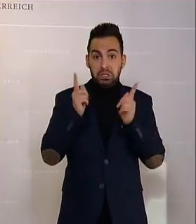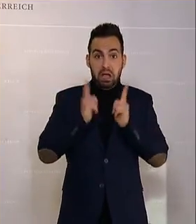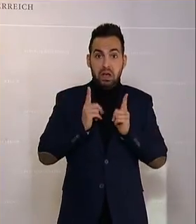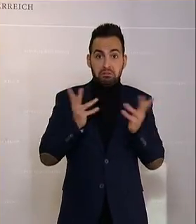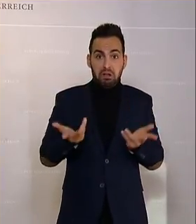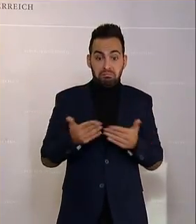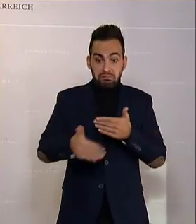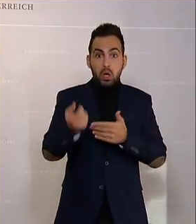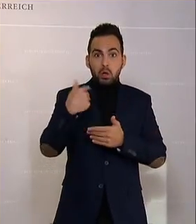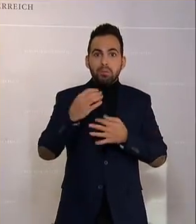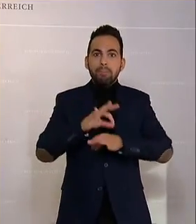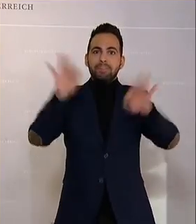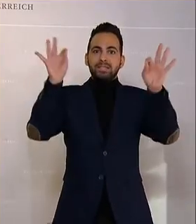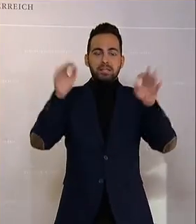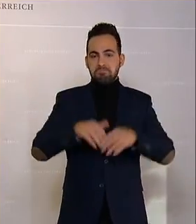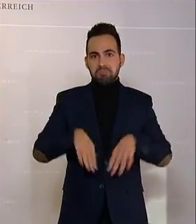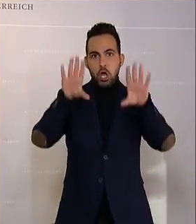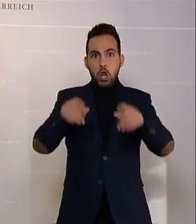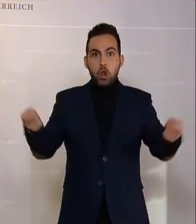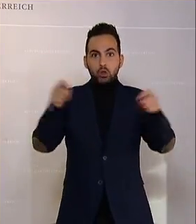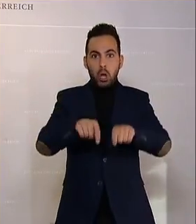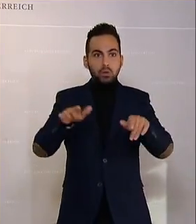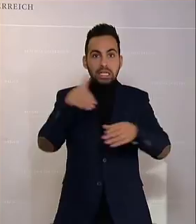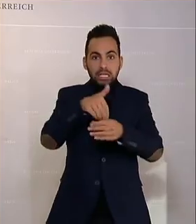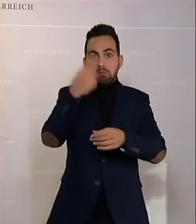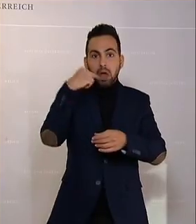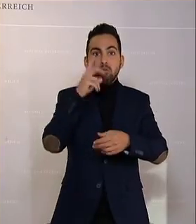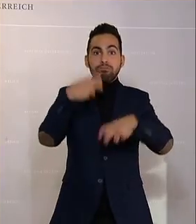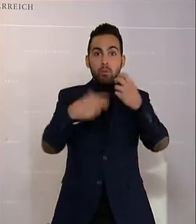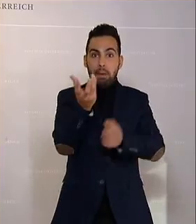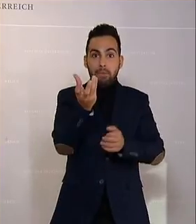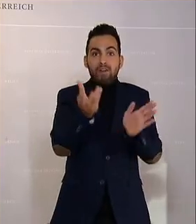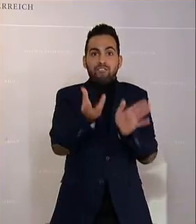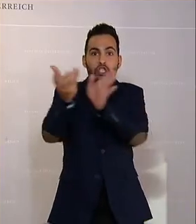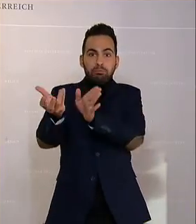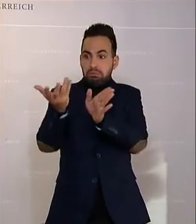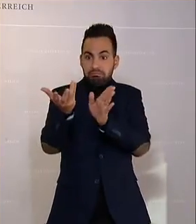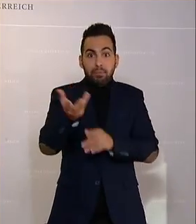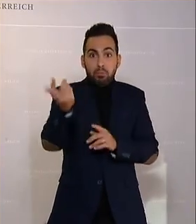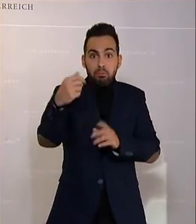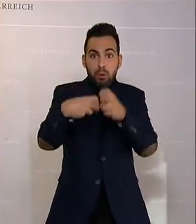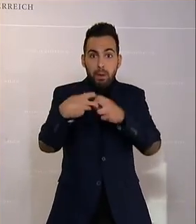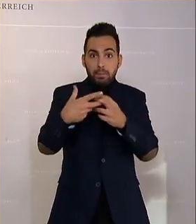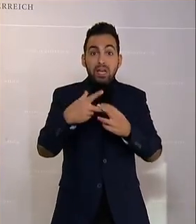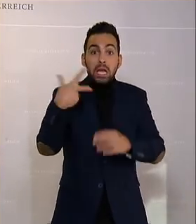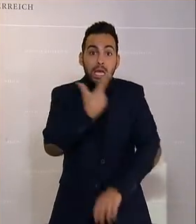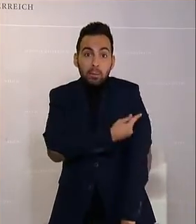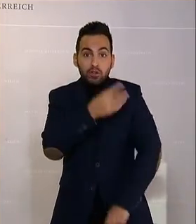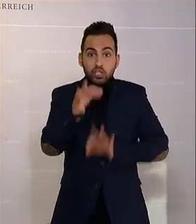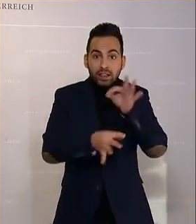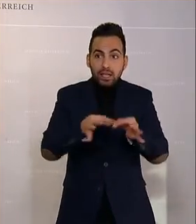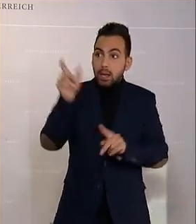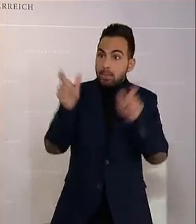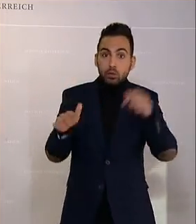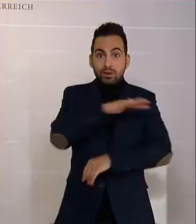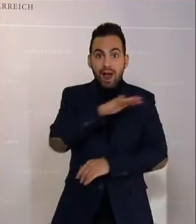dass das Ganze besser wirkt. Der Lockdown verschiebt die Problematik nur. Die Impfstrategie, die Sie haben, wird trotzdem nicht alle Menschen erreichen.